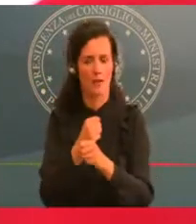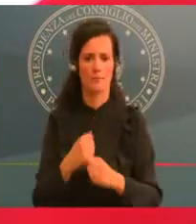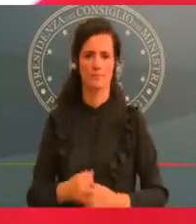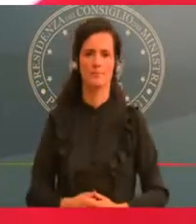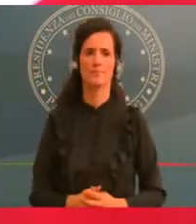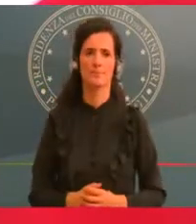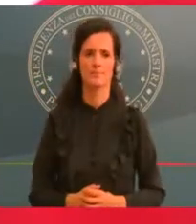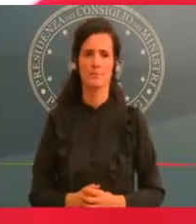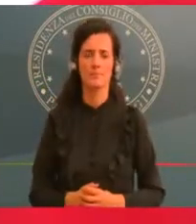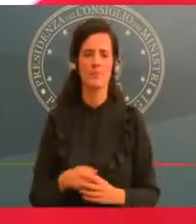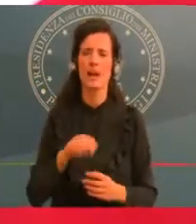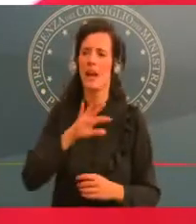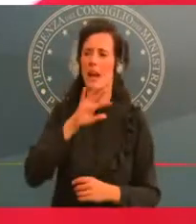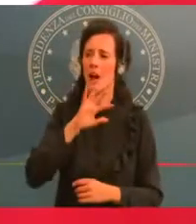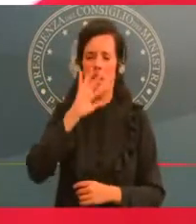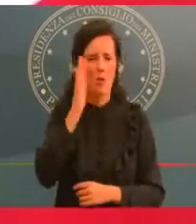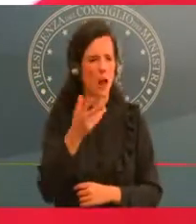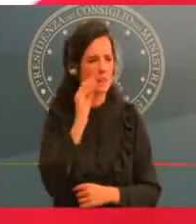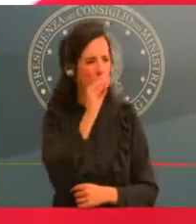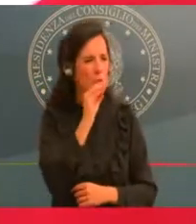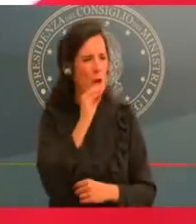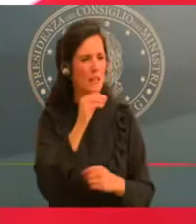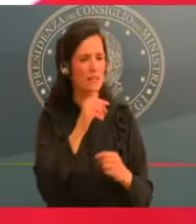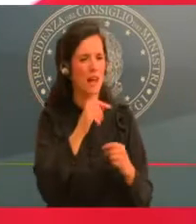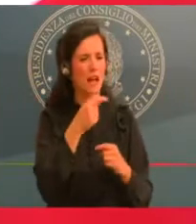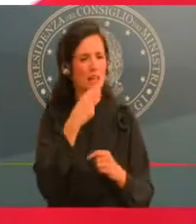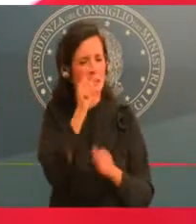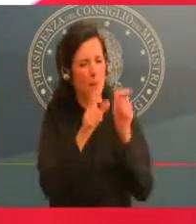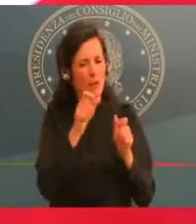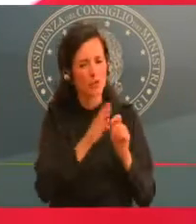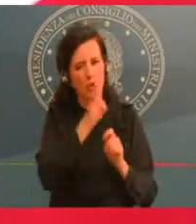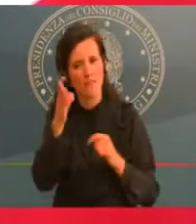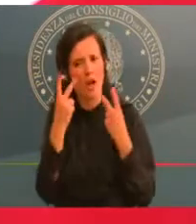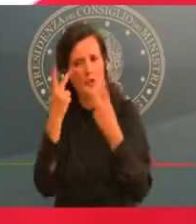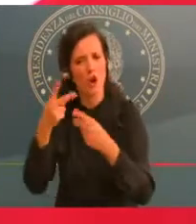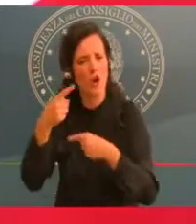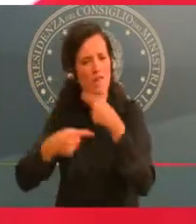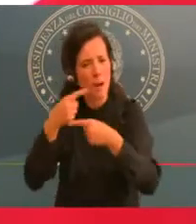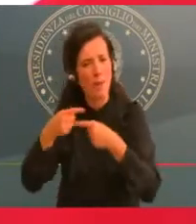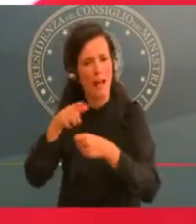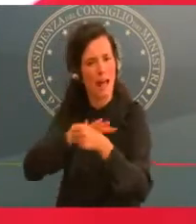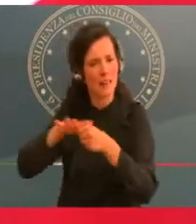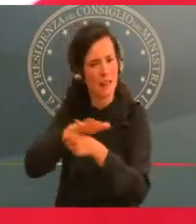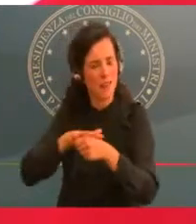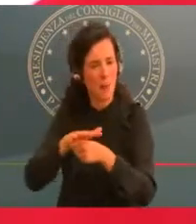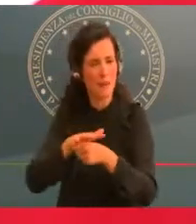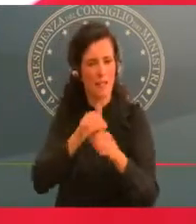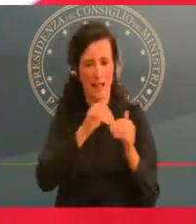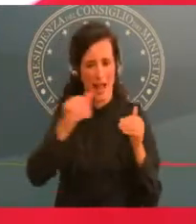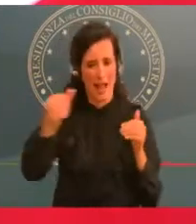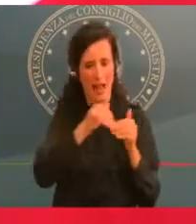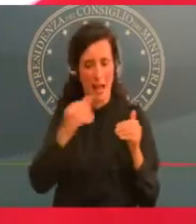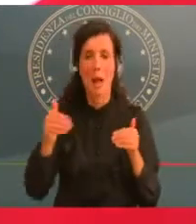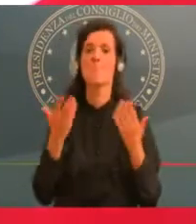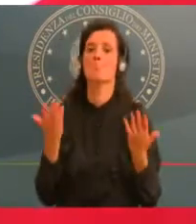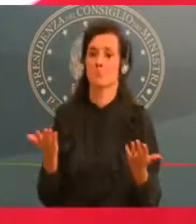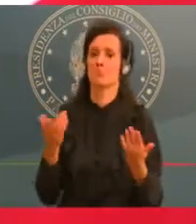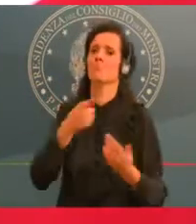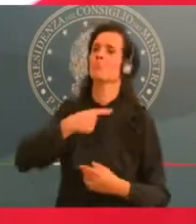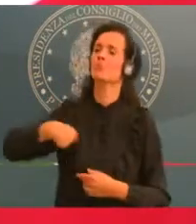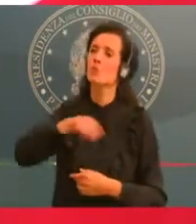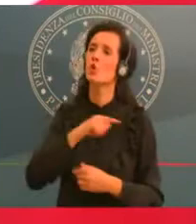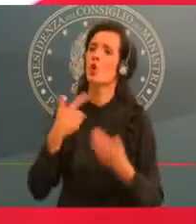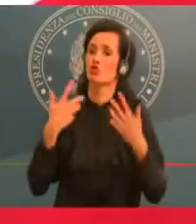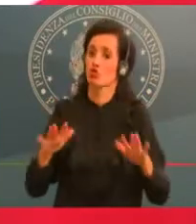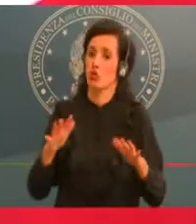Noi, come sapete, abbiamo messo la raccomandazione già da tempo, già attualmente, che non si va a trovare persone non conviventi